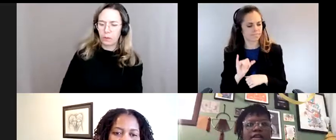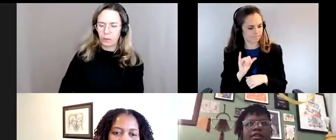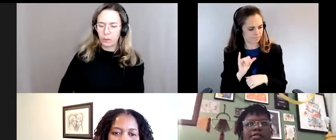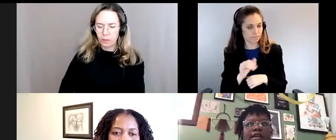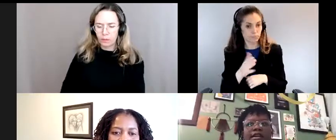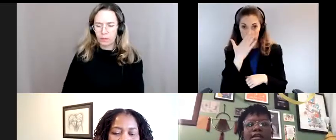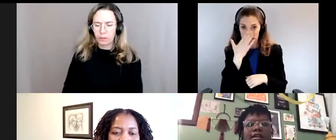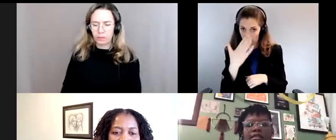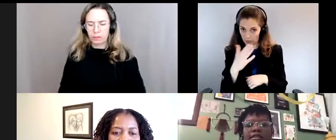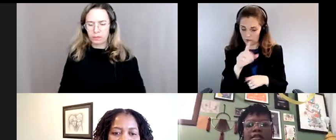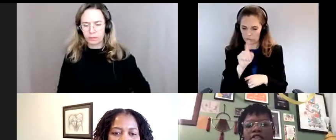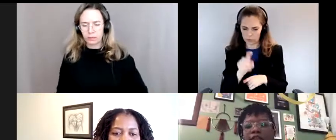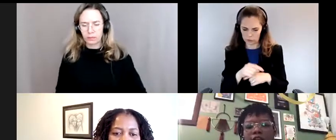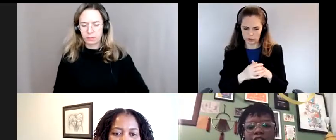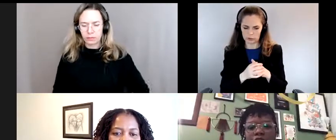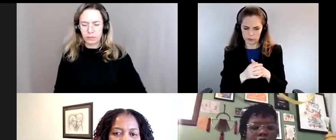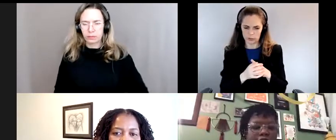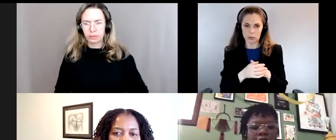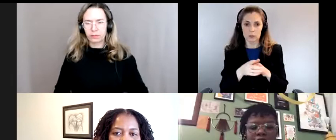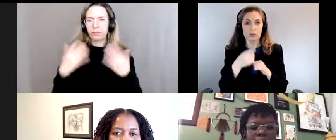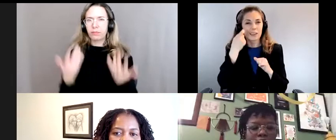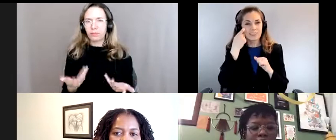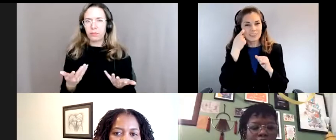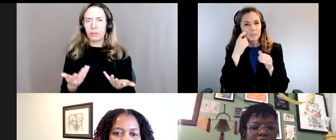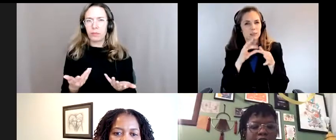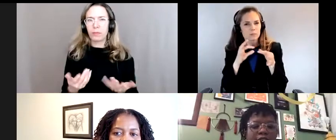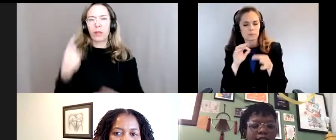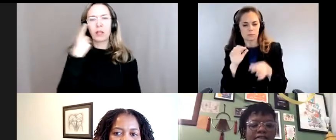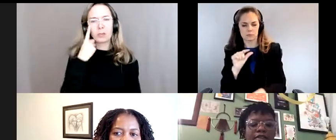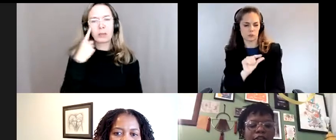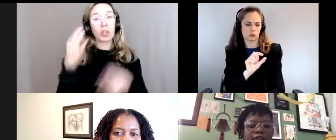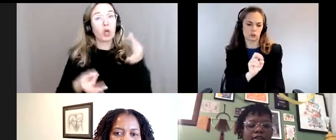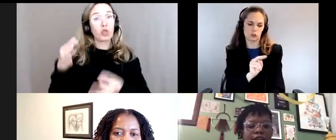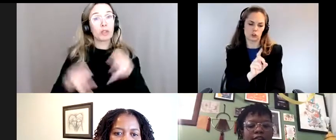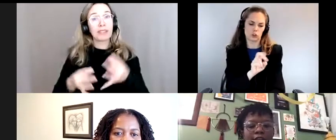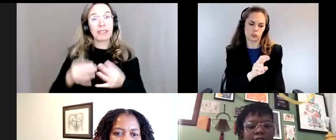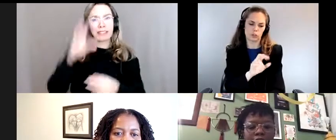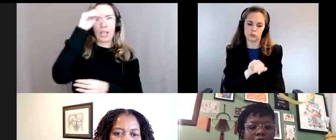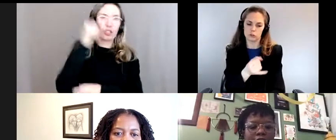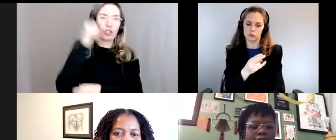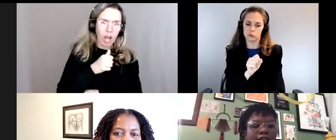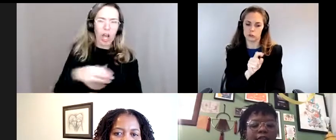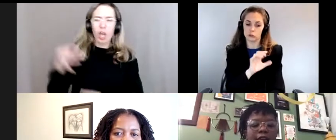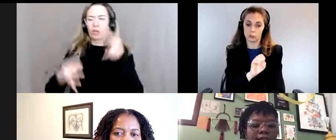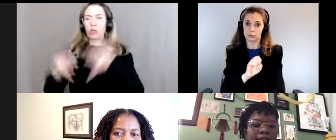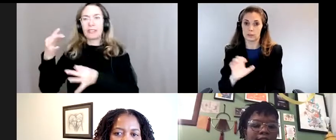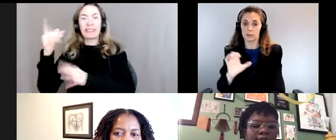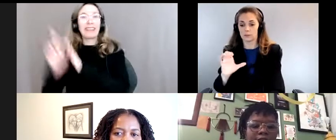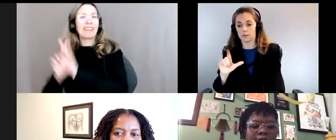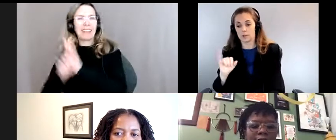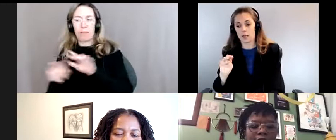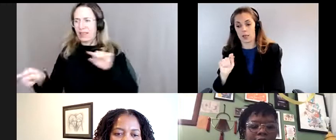'abord à cause de toutes les choses que j'ai déjà mentionnées. Je pense que la justice de genre et la justice climatique sont des